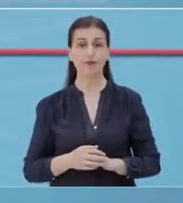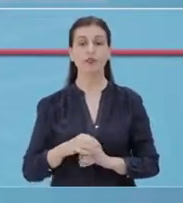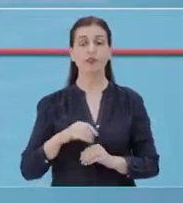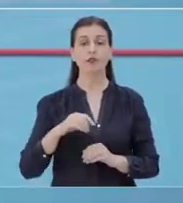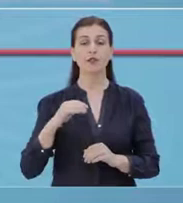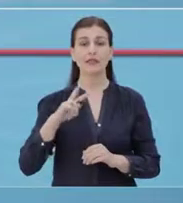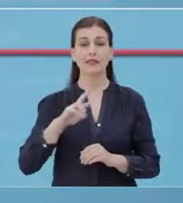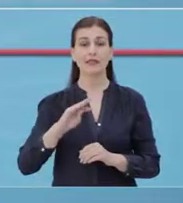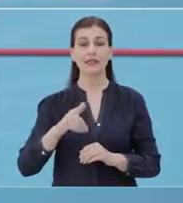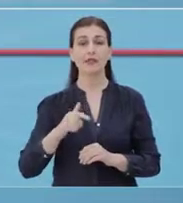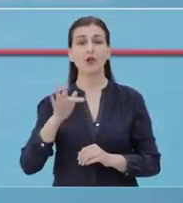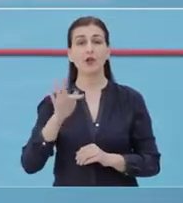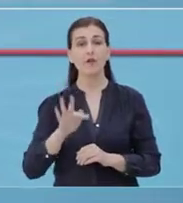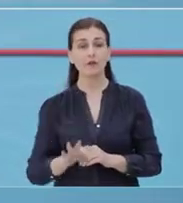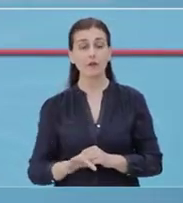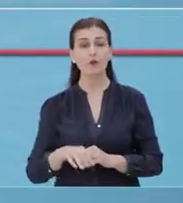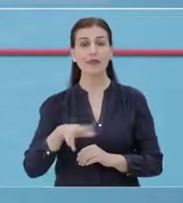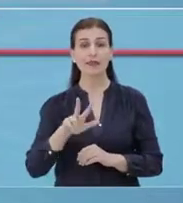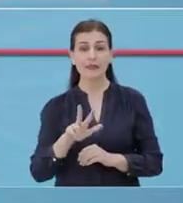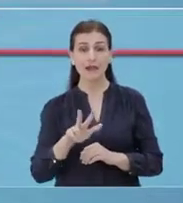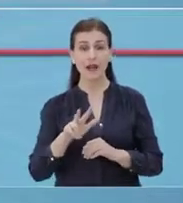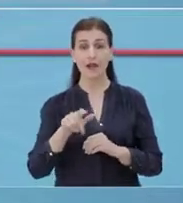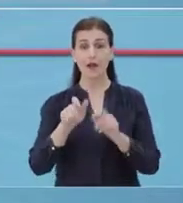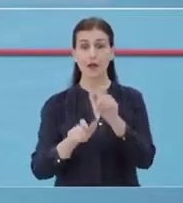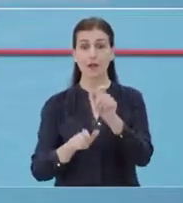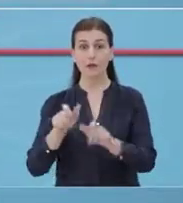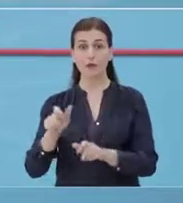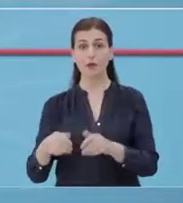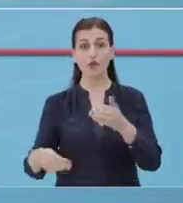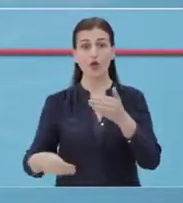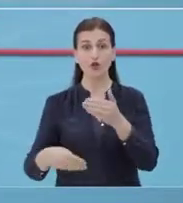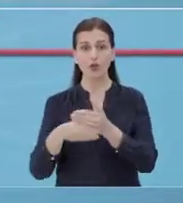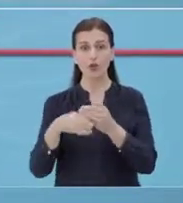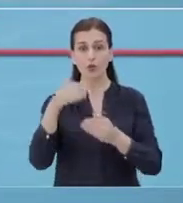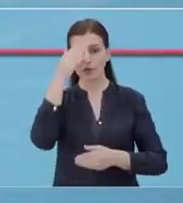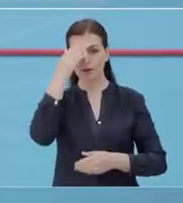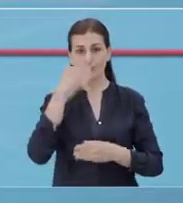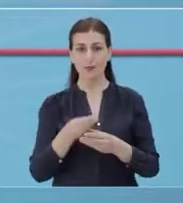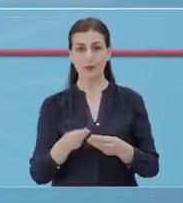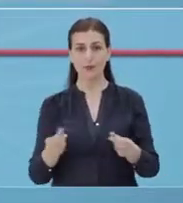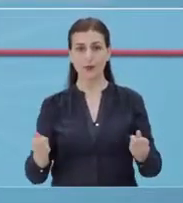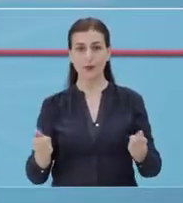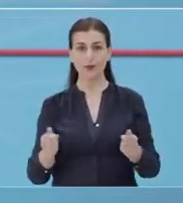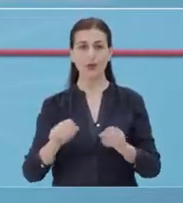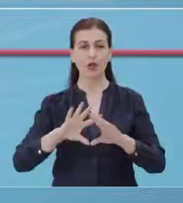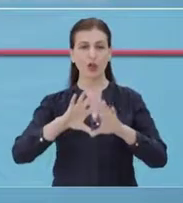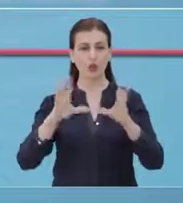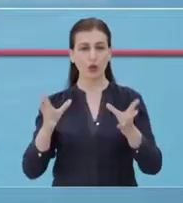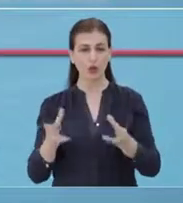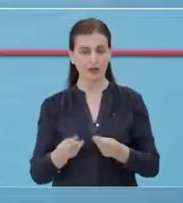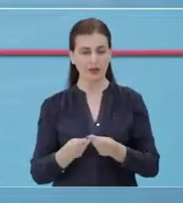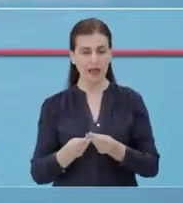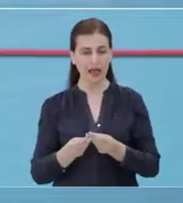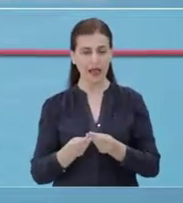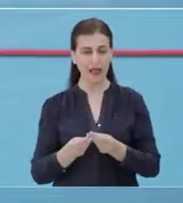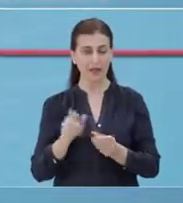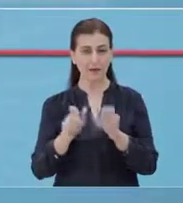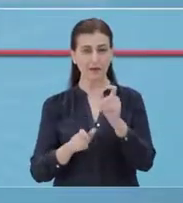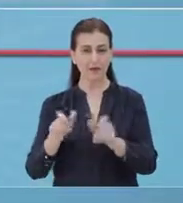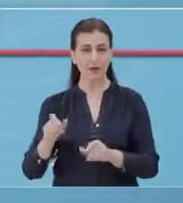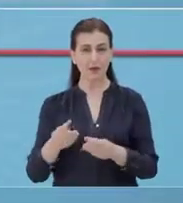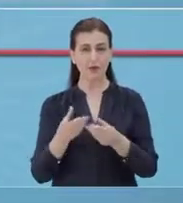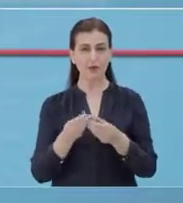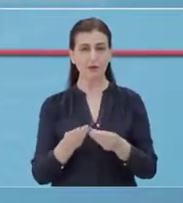Gjatë 24 orve të fundit, 3 pacientë të tjerë janë shtuar listës të të të shëruarve, duke quar nëmrin e të